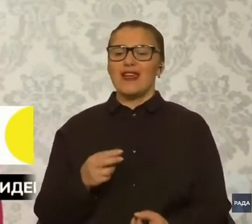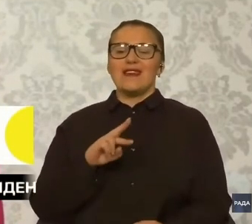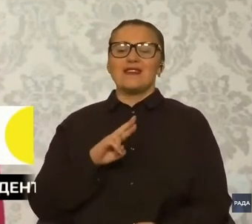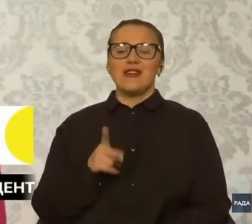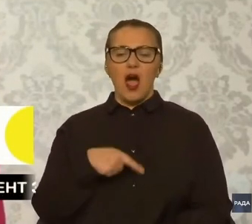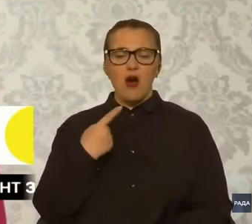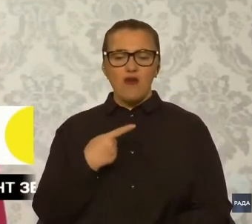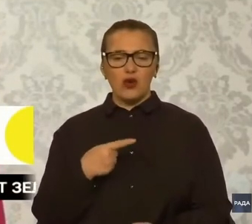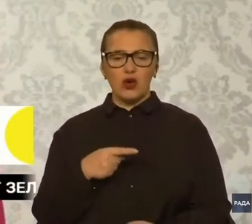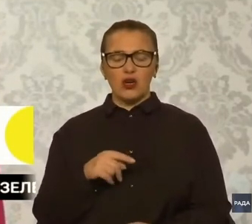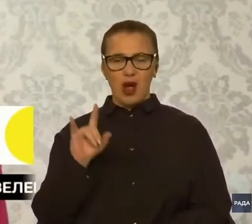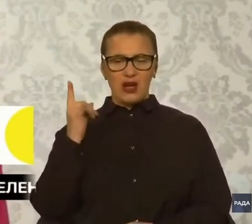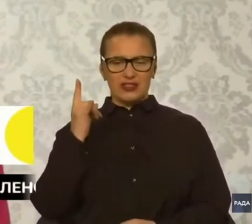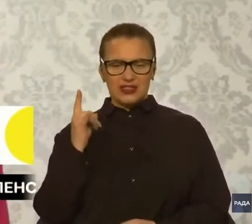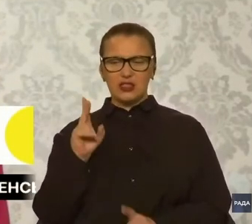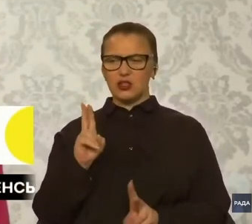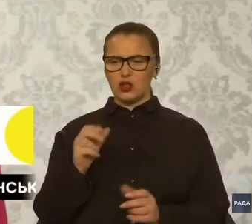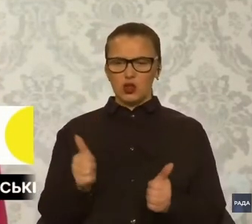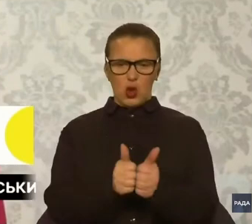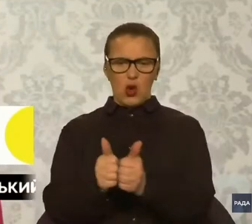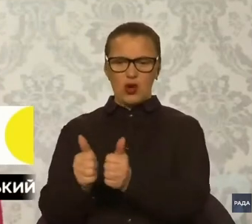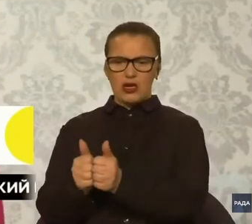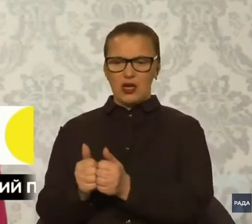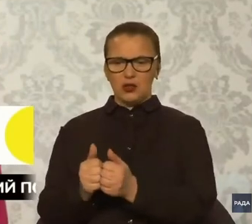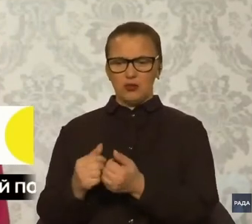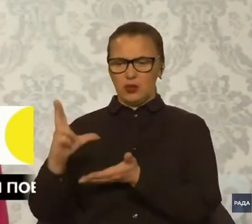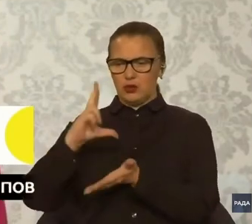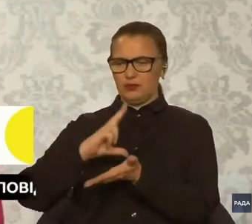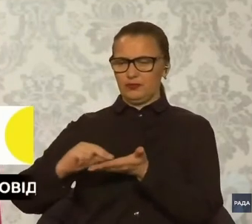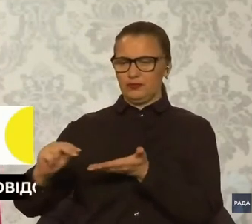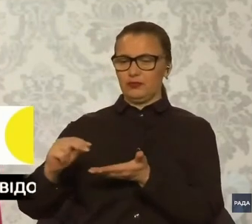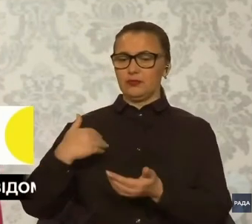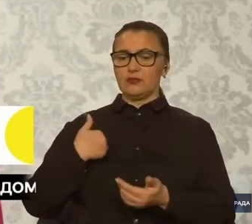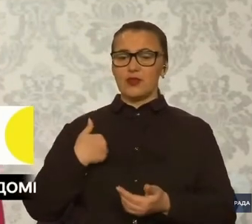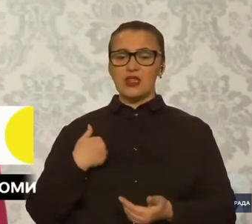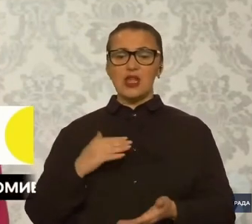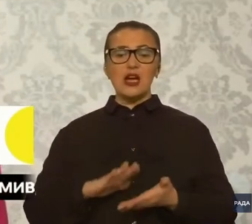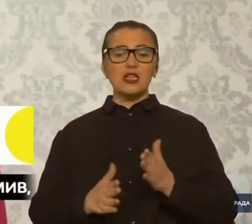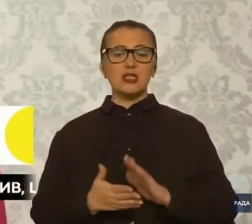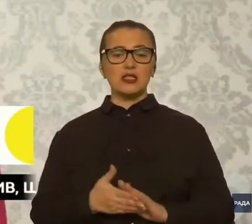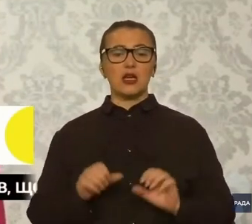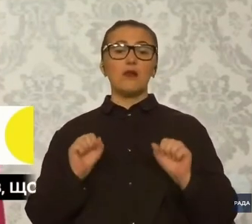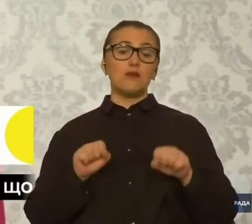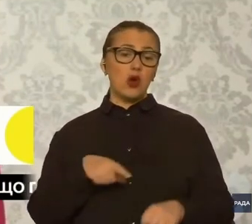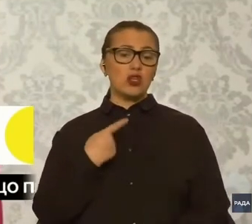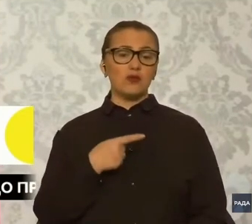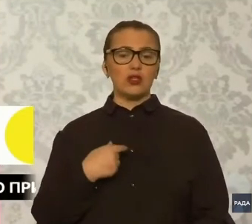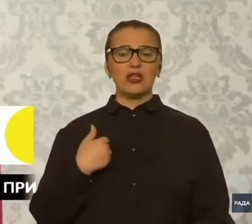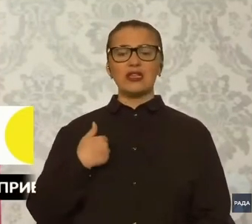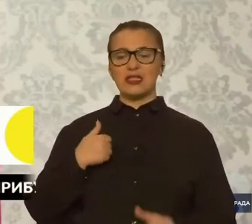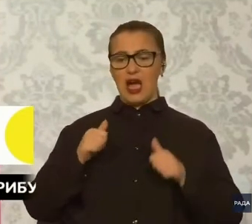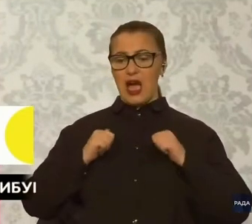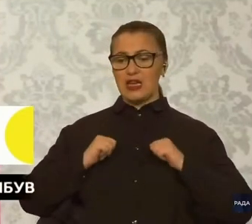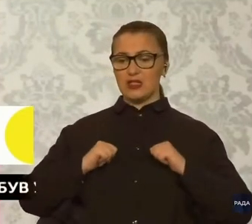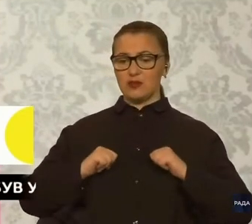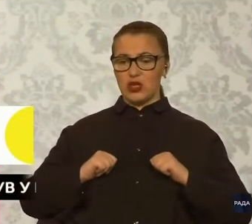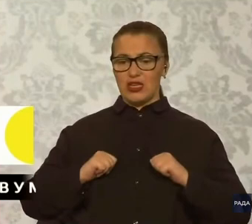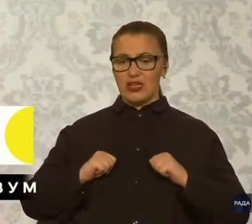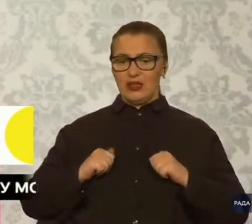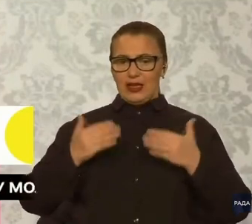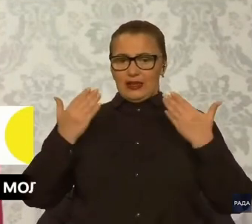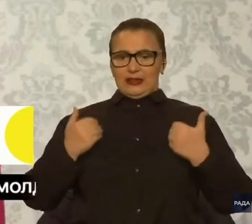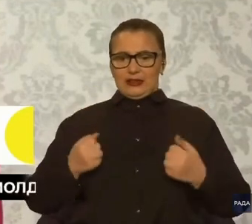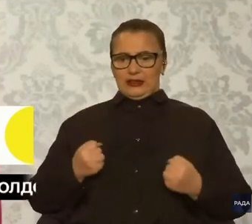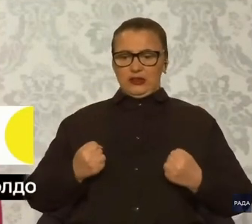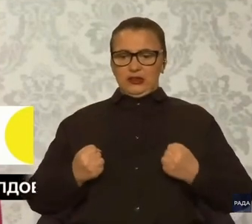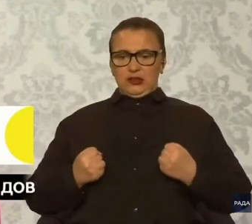щитувати, діти, ті, хто поруч, вони будуть щитувати наш невербальний стан. Ми можемо говорити, я спокій, і при цьому